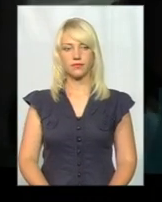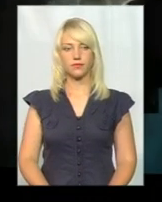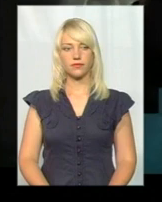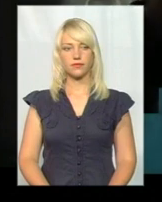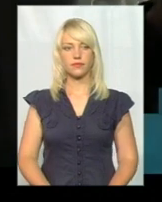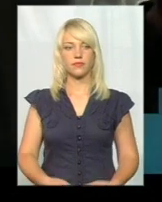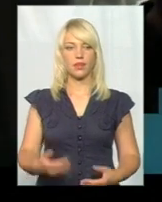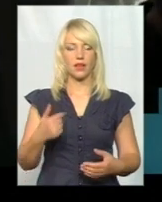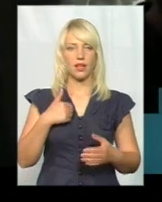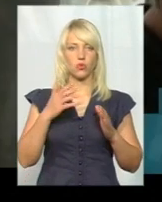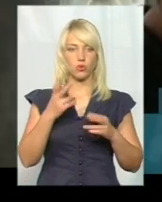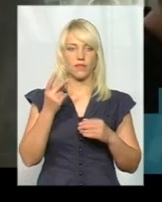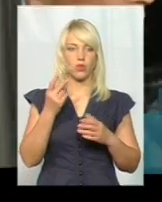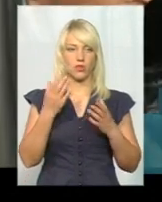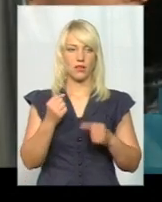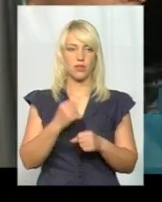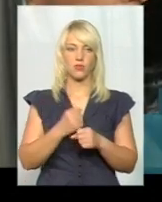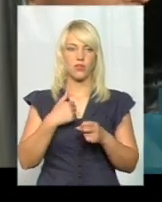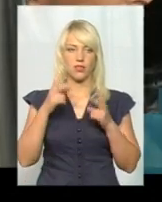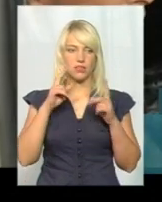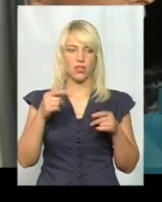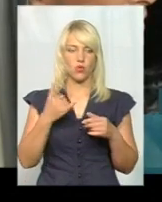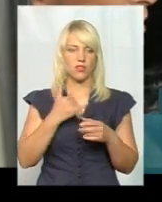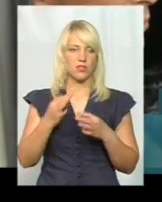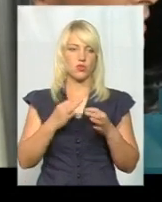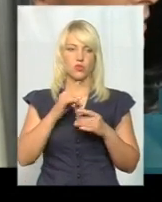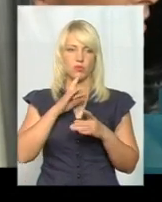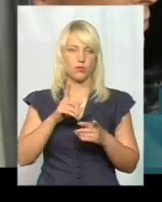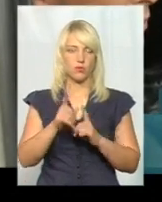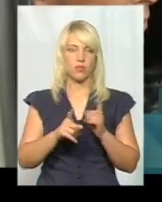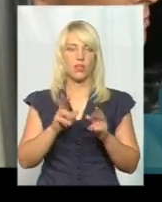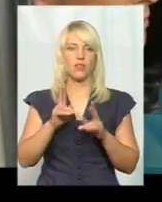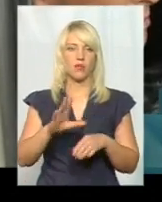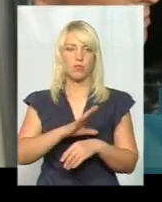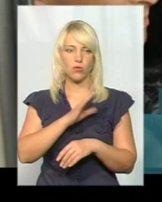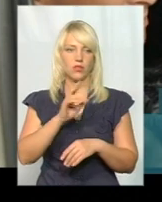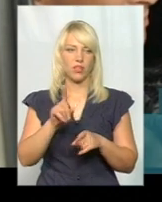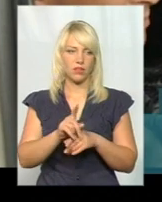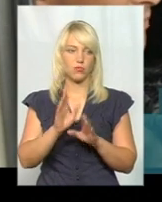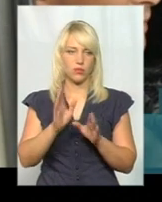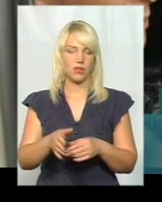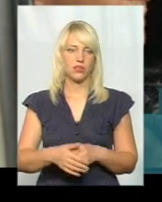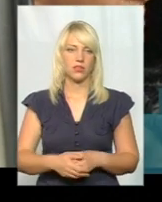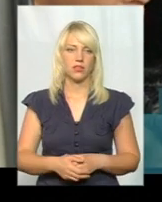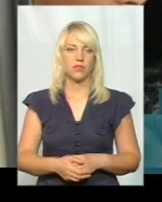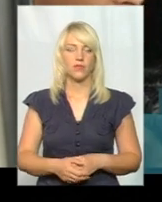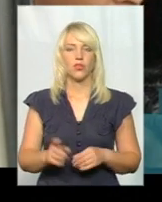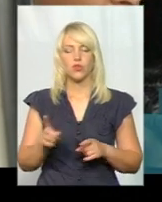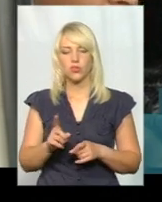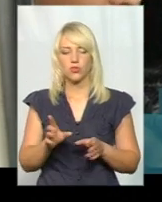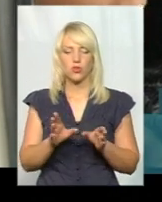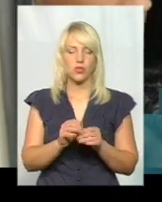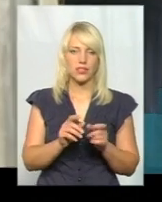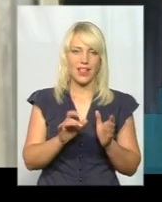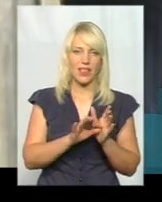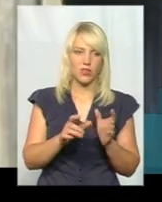Я тільки другий день роблю, я не знаю, чесно слово. У нас нічого не поміняється, як буде так і було. Що з ним, що ті